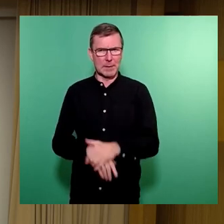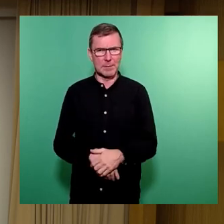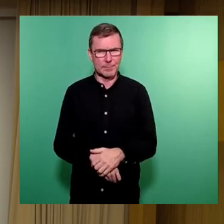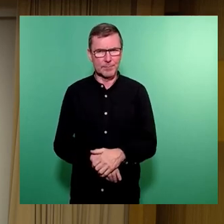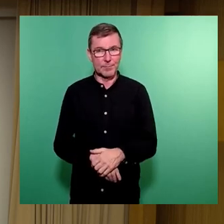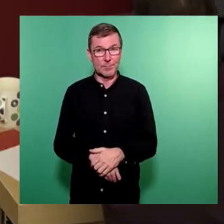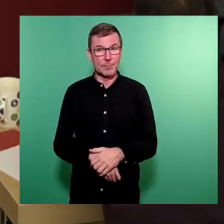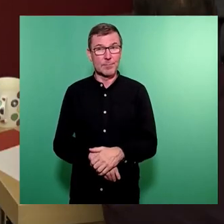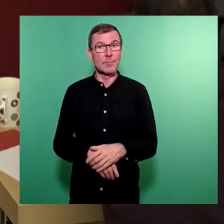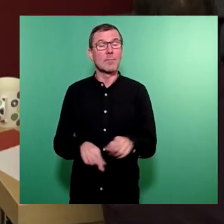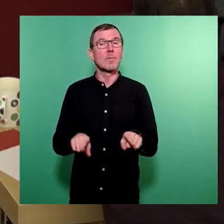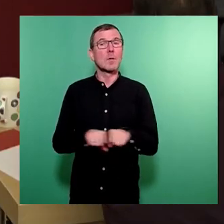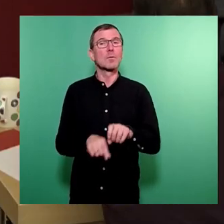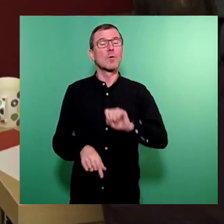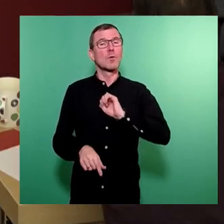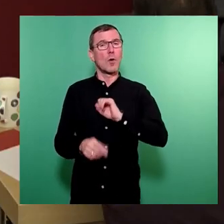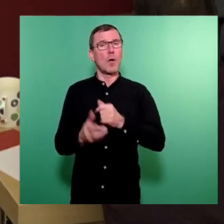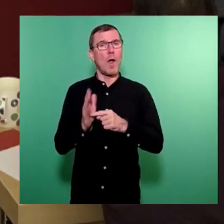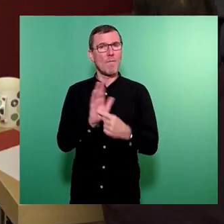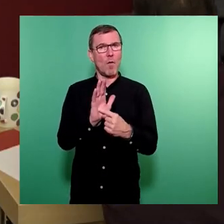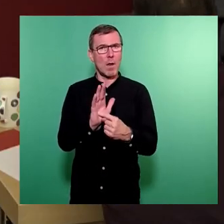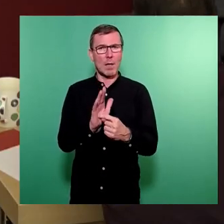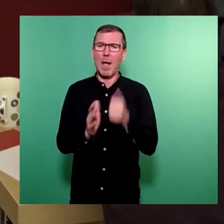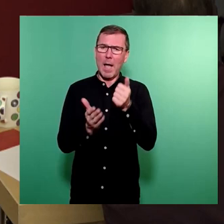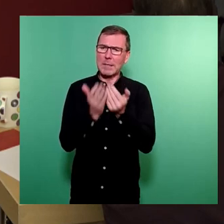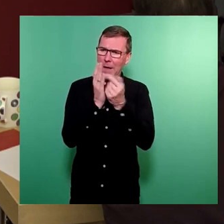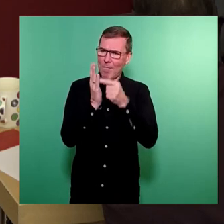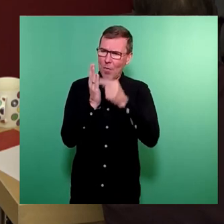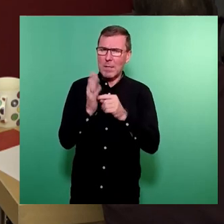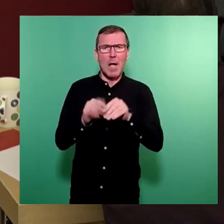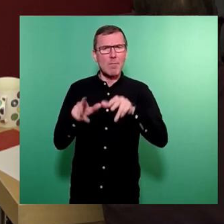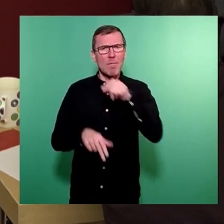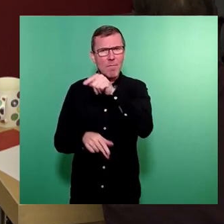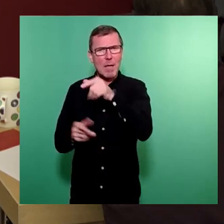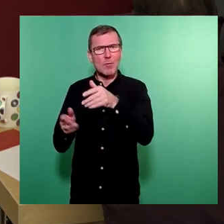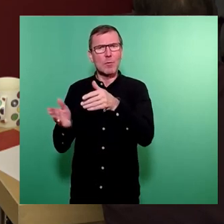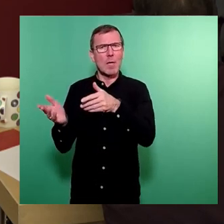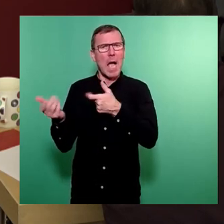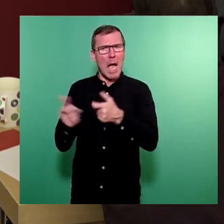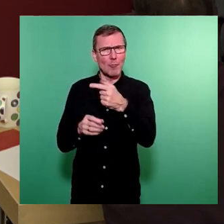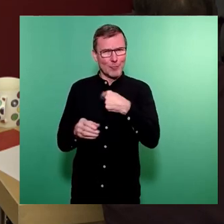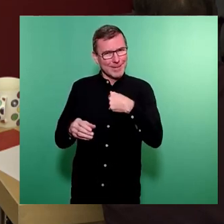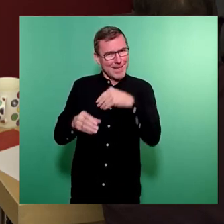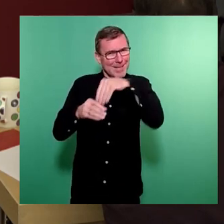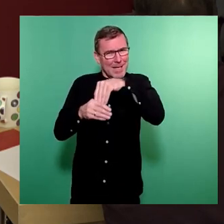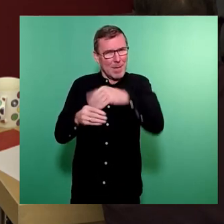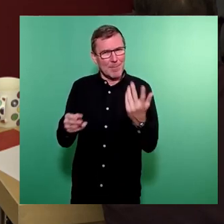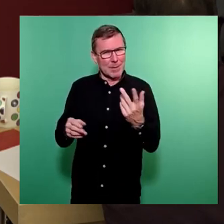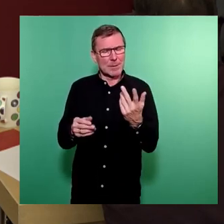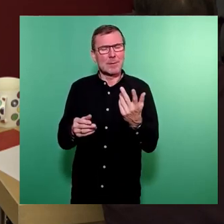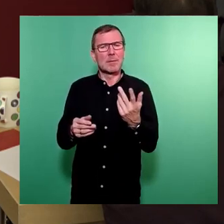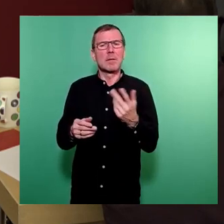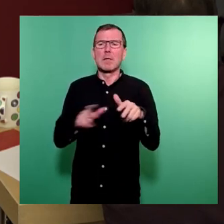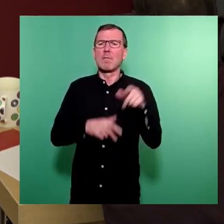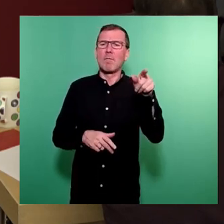die zugehörige Vorlage in der ersten Lesung im Ausschuss für allgemeine Verwaltung, Ordnung und Sicherheit, deren Mitglied ich bin, besprochen wurde, hatte die Verwaltung